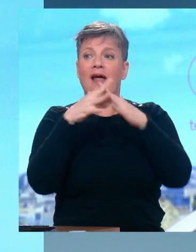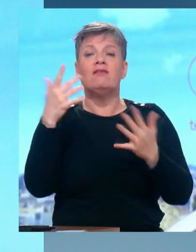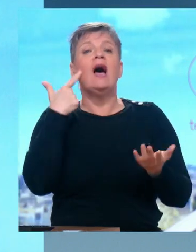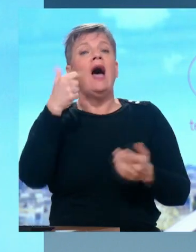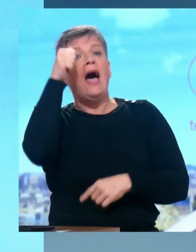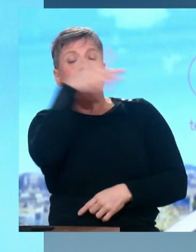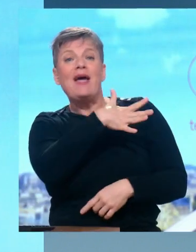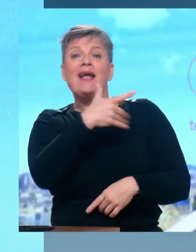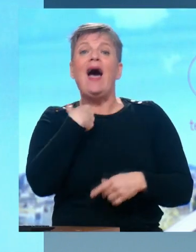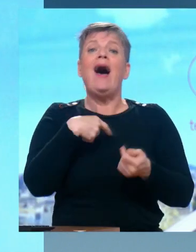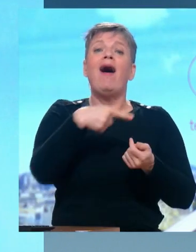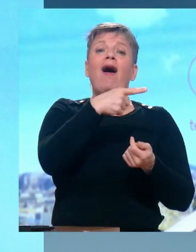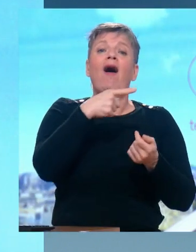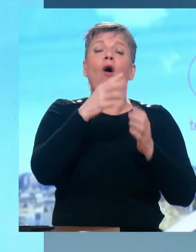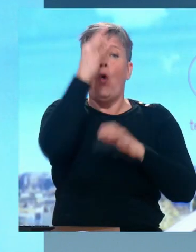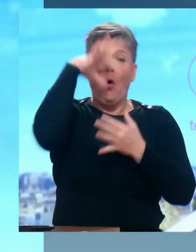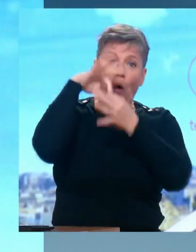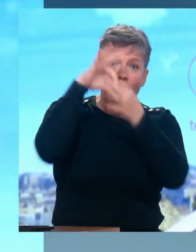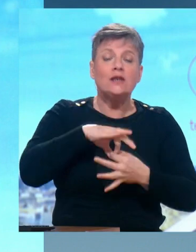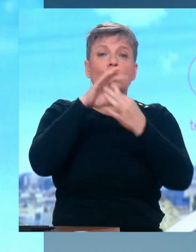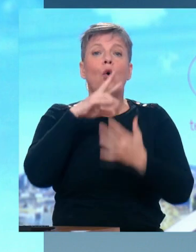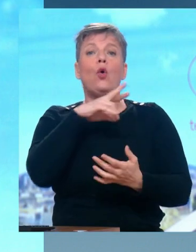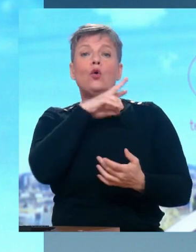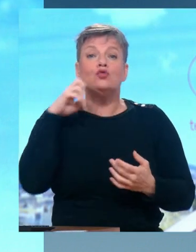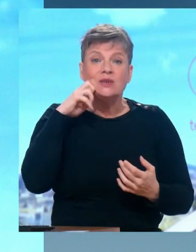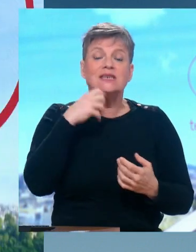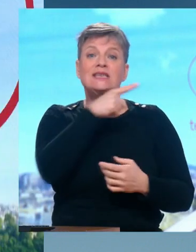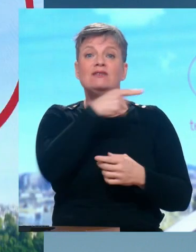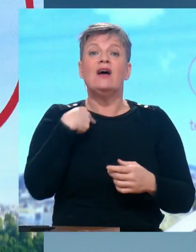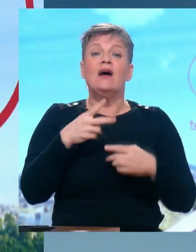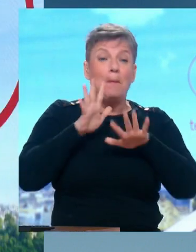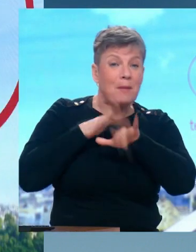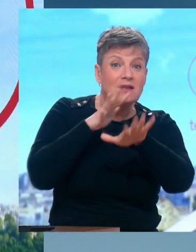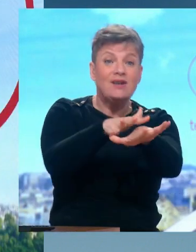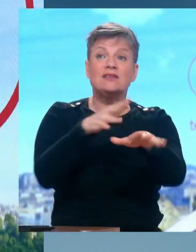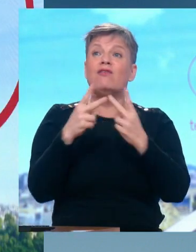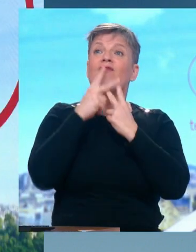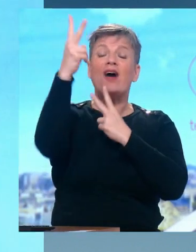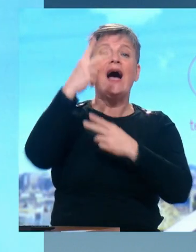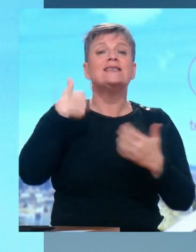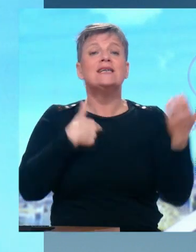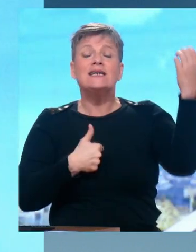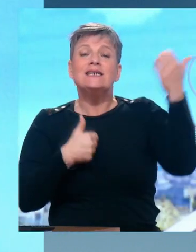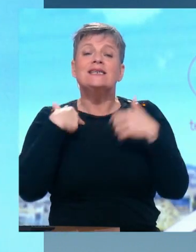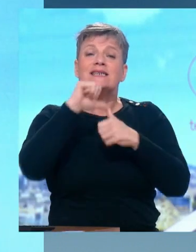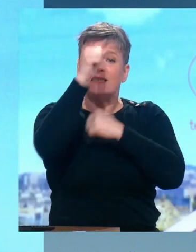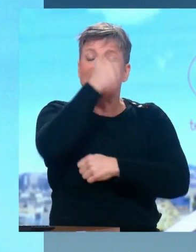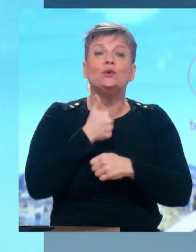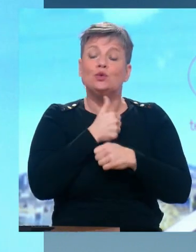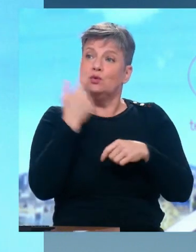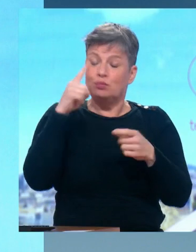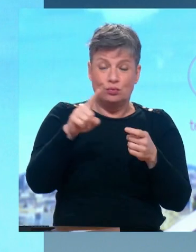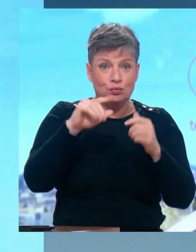juive qui, à New York, manifestent pour demander un cessez-le-feu. Manifestent devant des, vous l'avez montré là, qui manifestent devant des